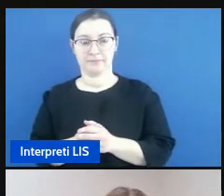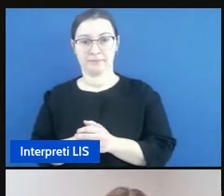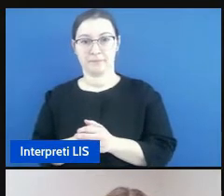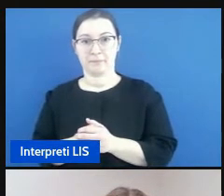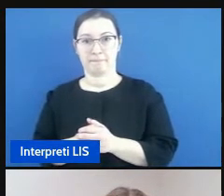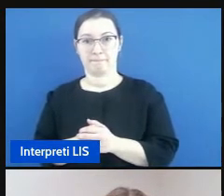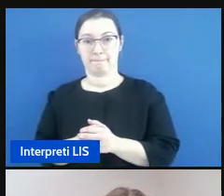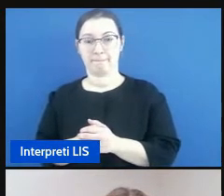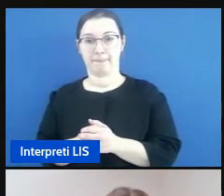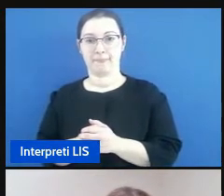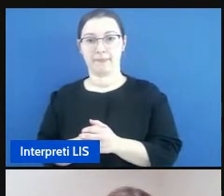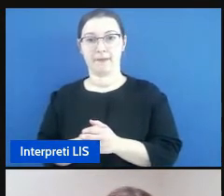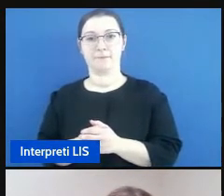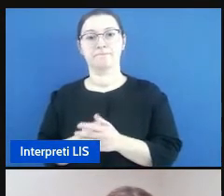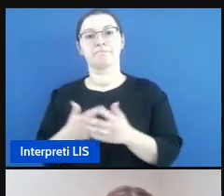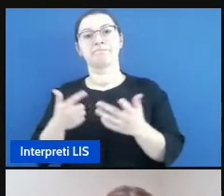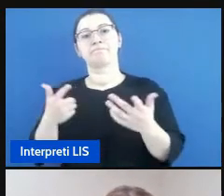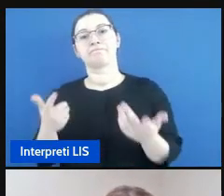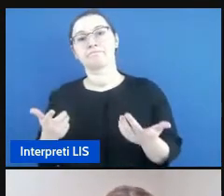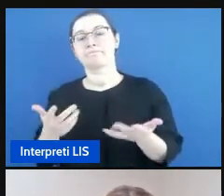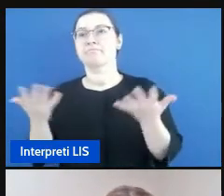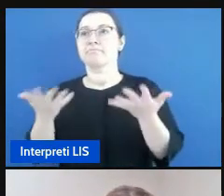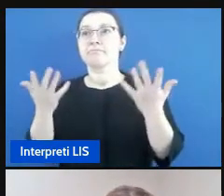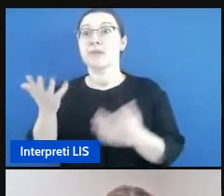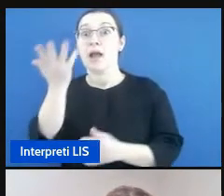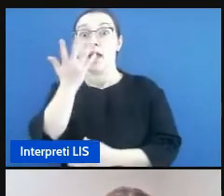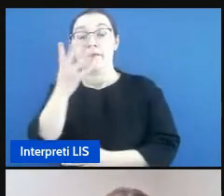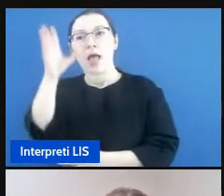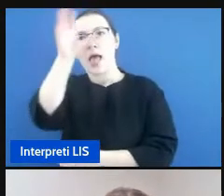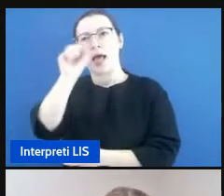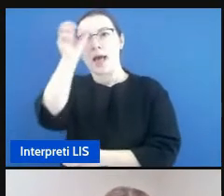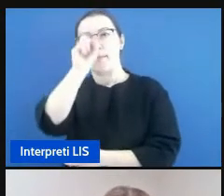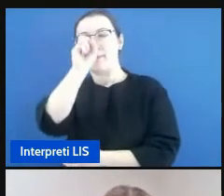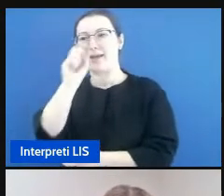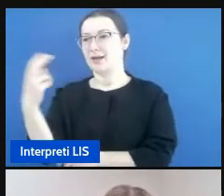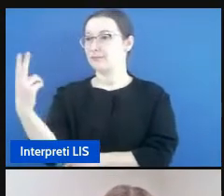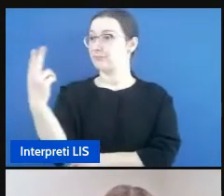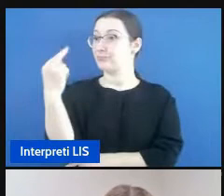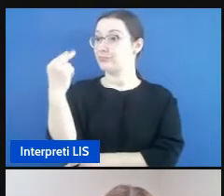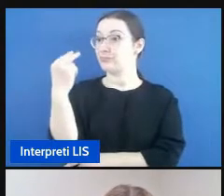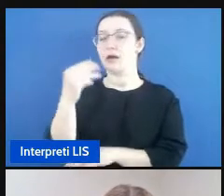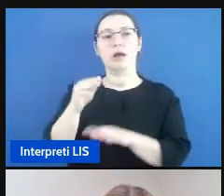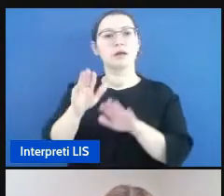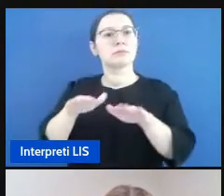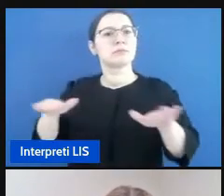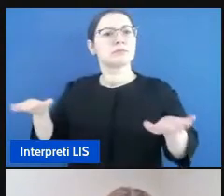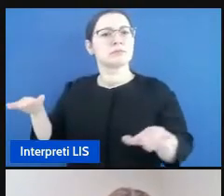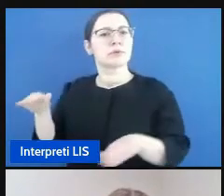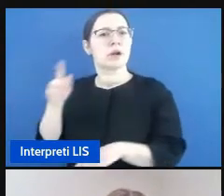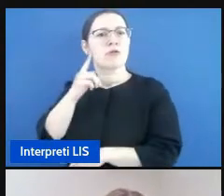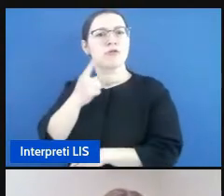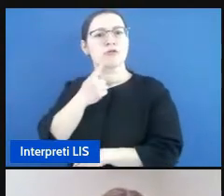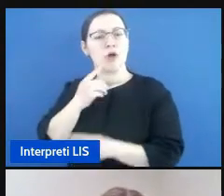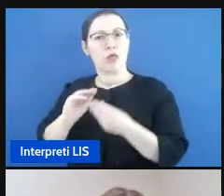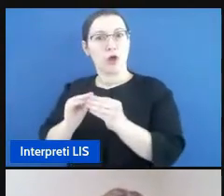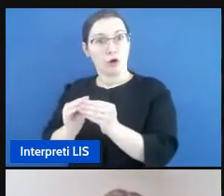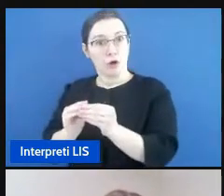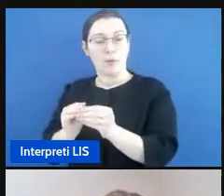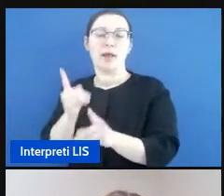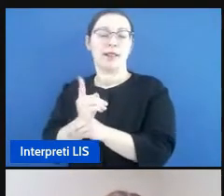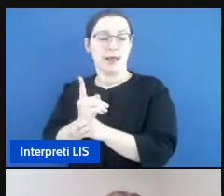per comprendere un messaggio nella lingua orale le persone sorde imparano la labiolettura